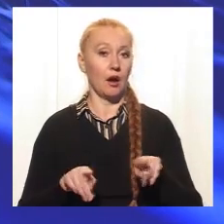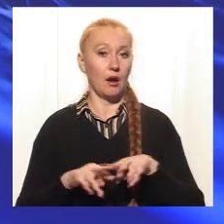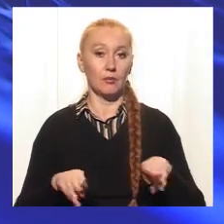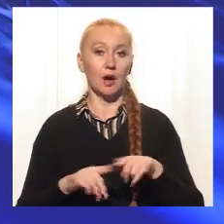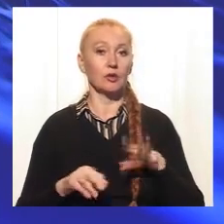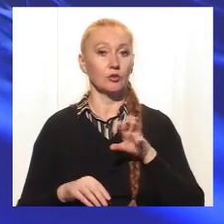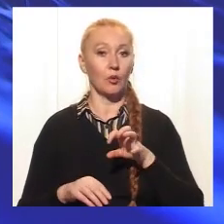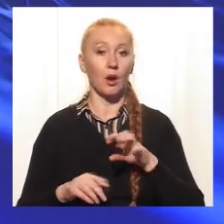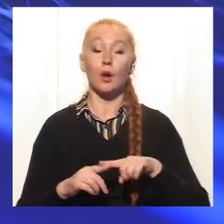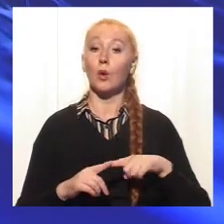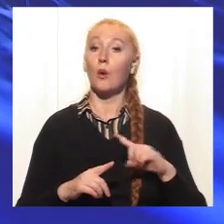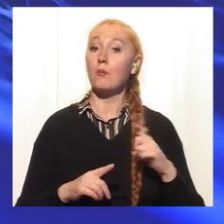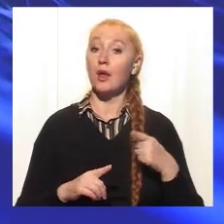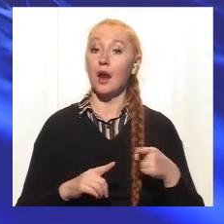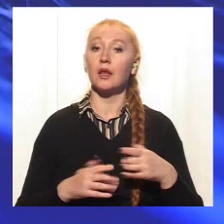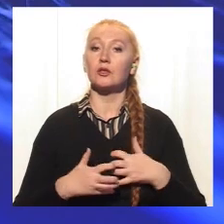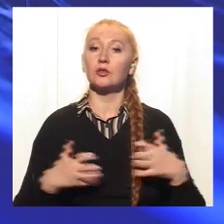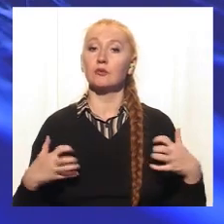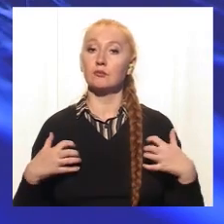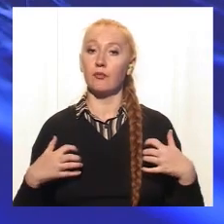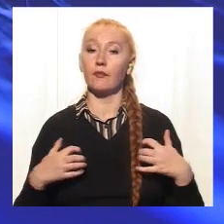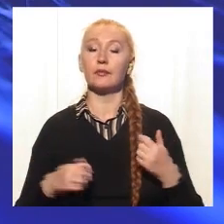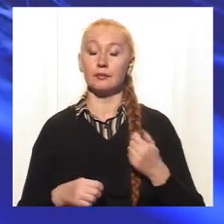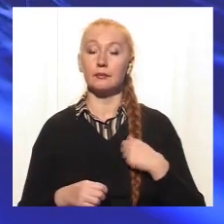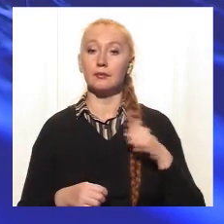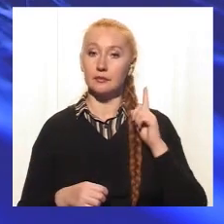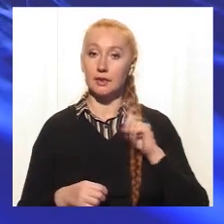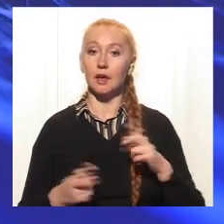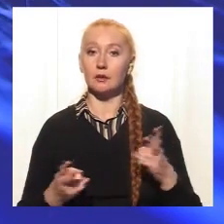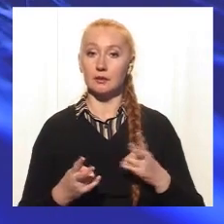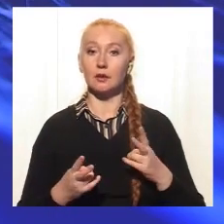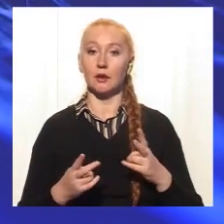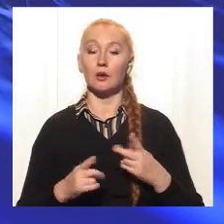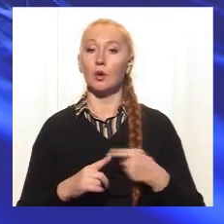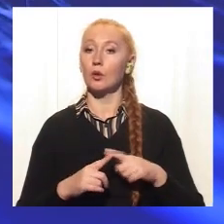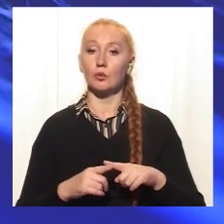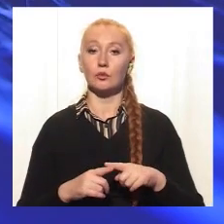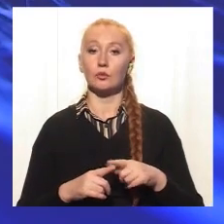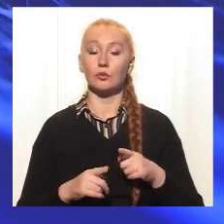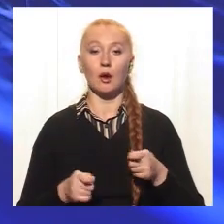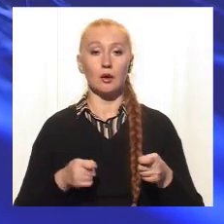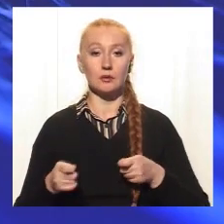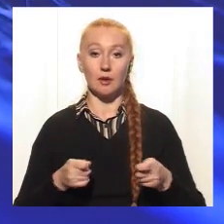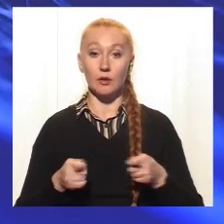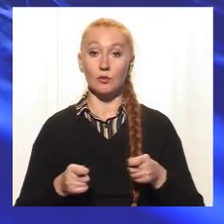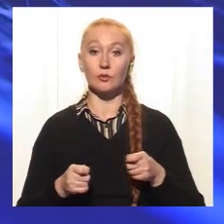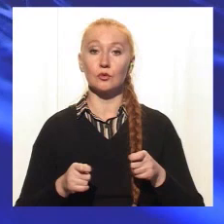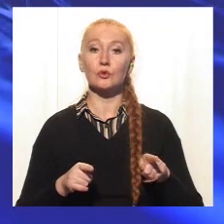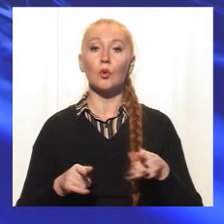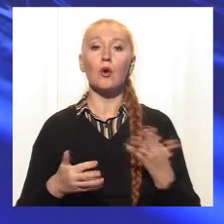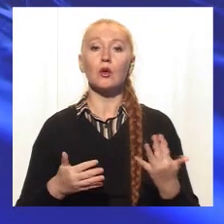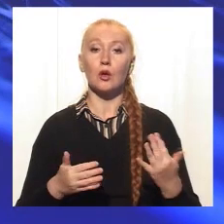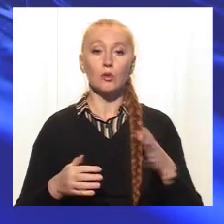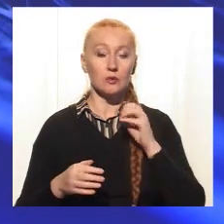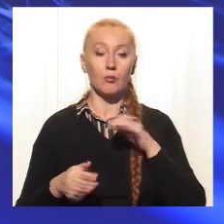все це звір. і ми маємо бути дуже пильними щодо її дій.